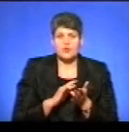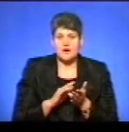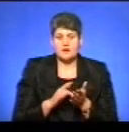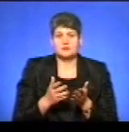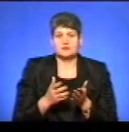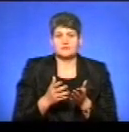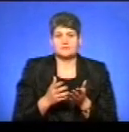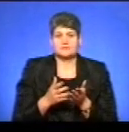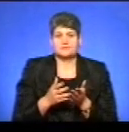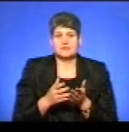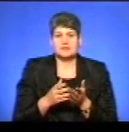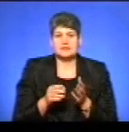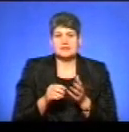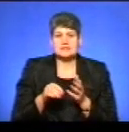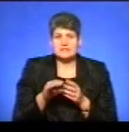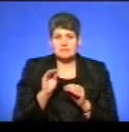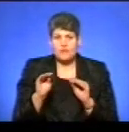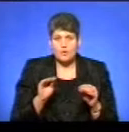земнепорядник,